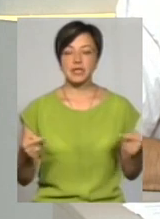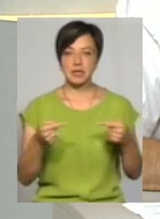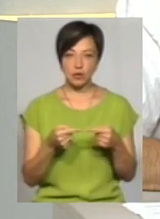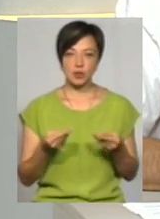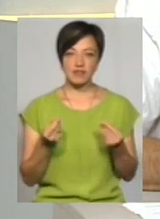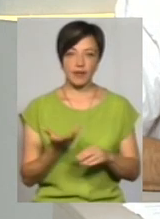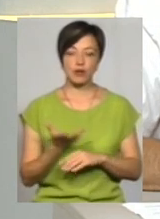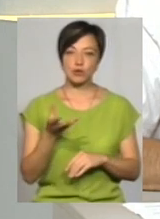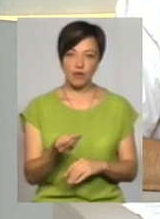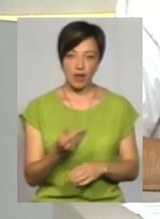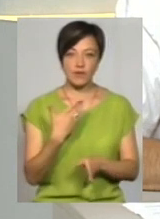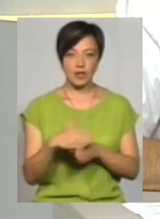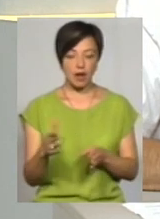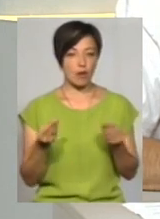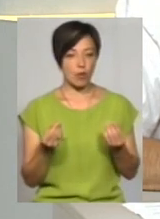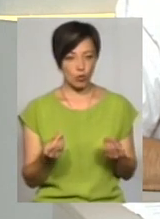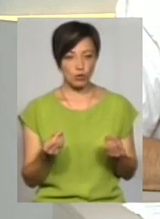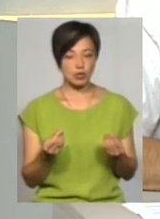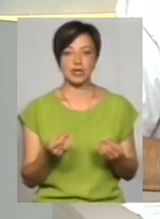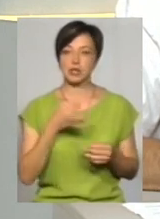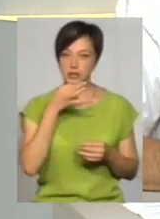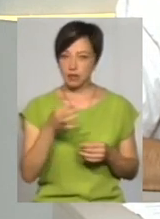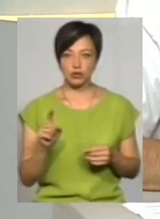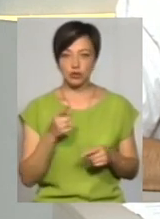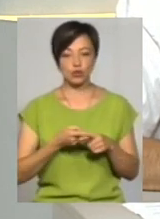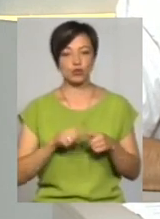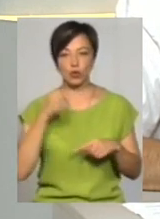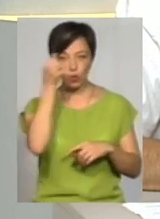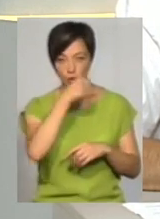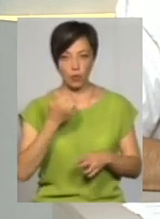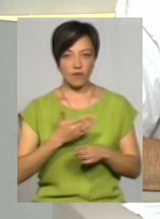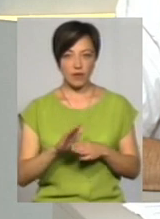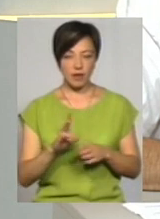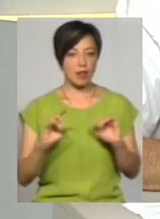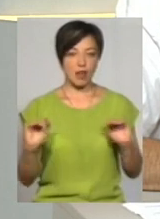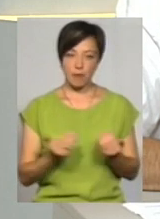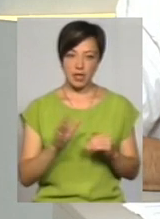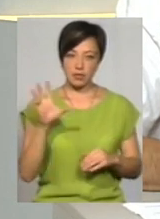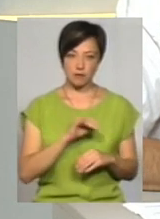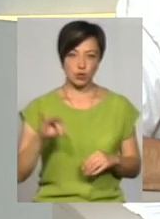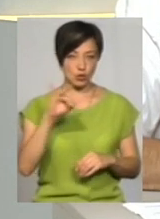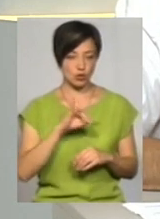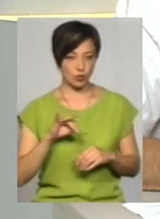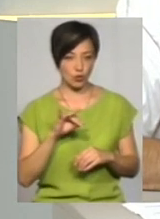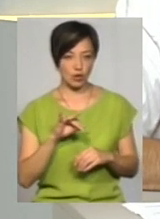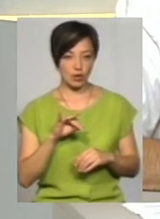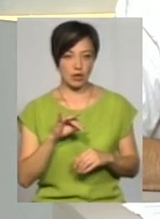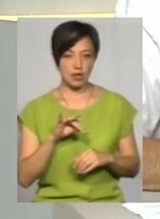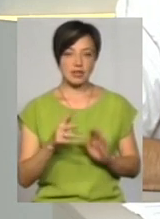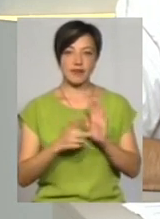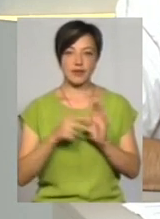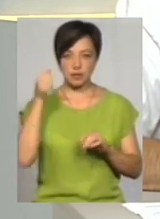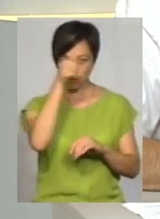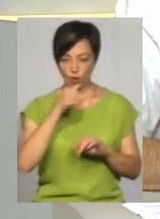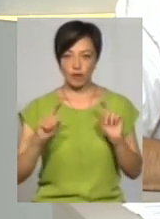фінансуванням виділяємо кошти. Я скажу, що цього року ми виділили їх найменше за всю історію моїх, за 8